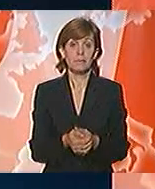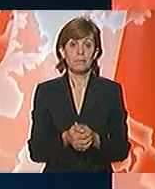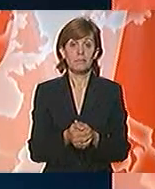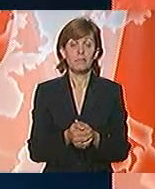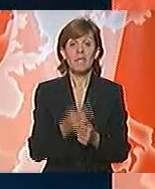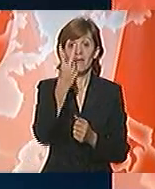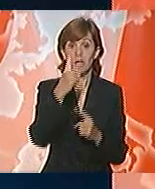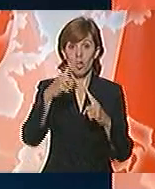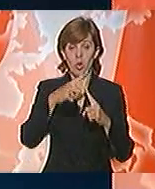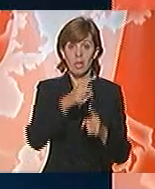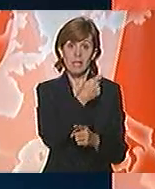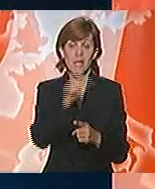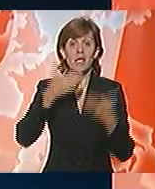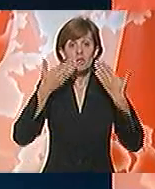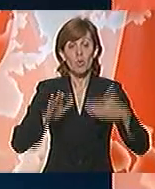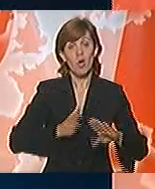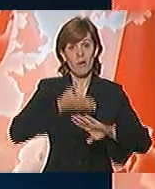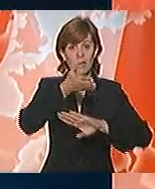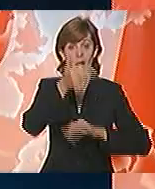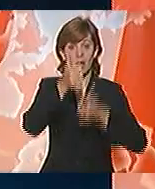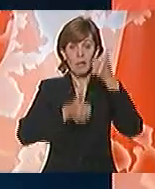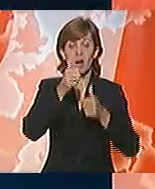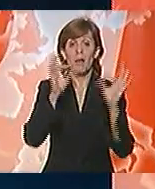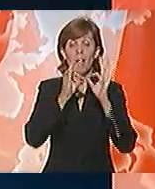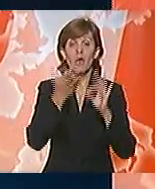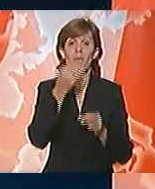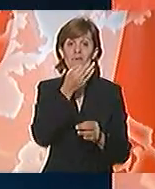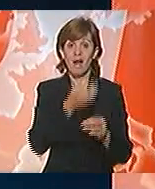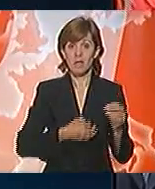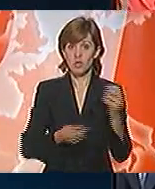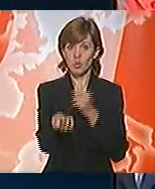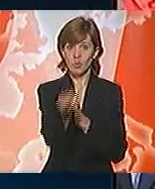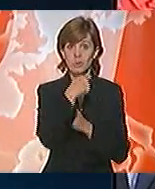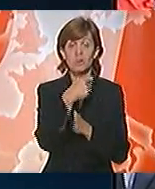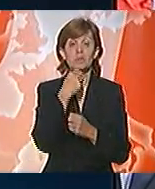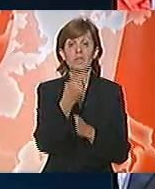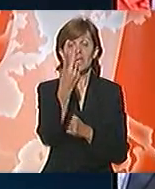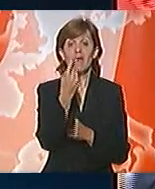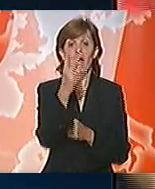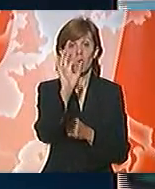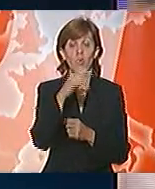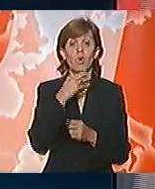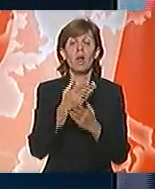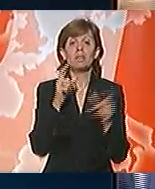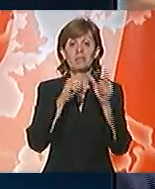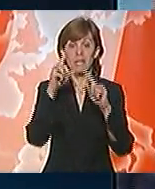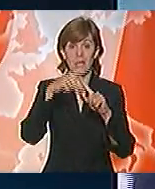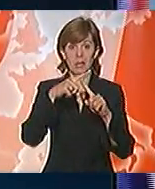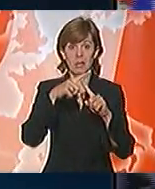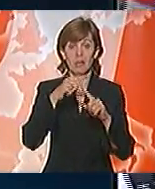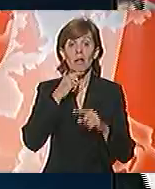Viktor Trojcki izgubio je finale turnira u Bankoku od francuza Žila Simona sa 2-0 u setovima.